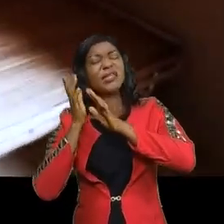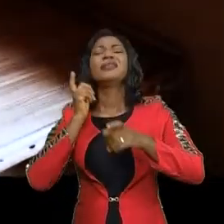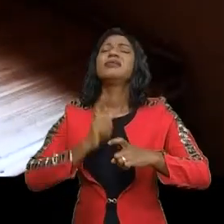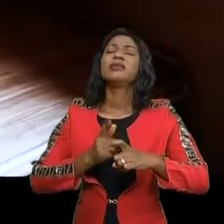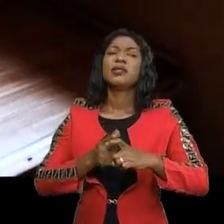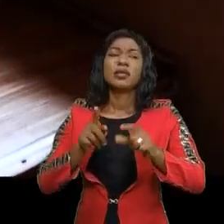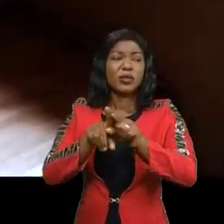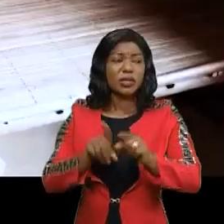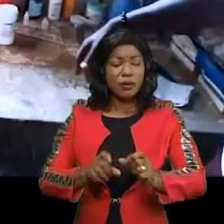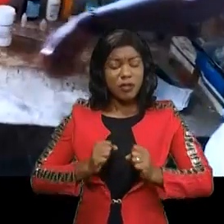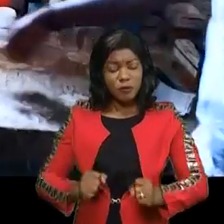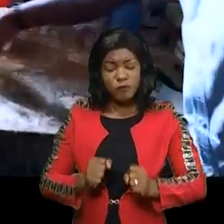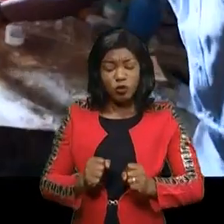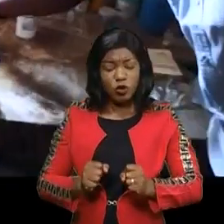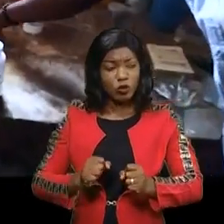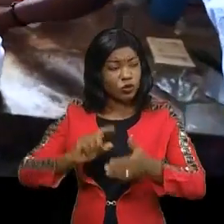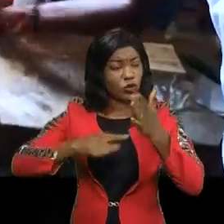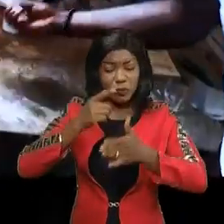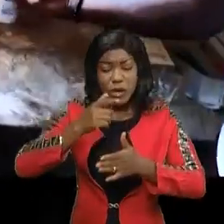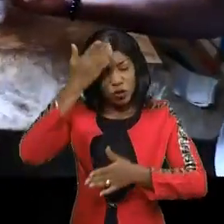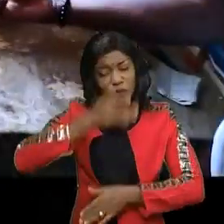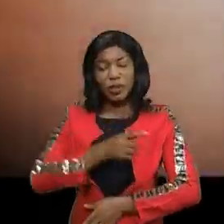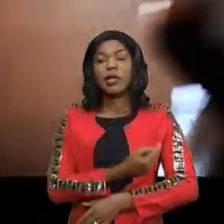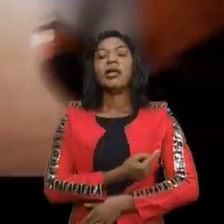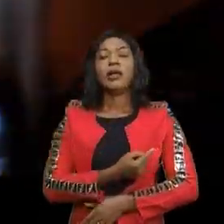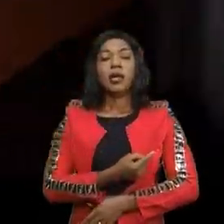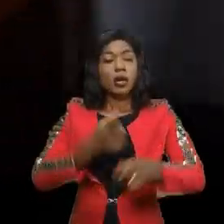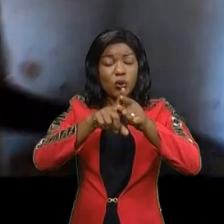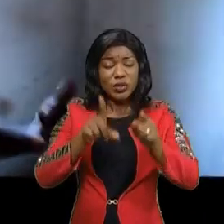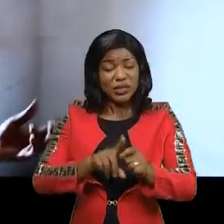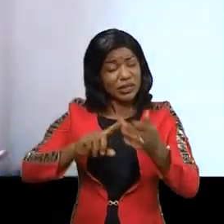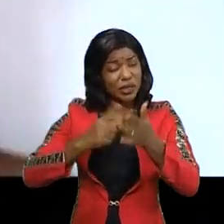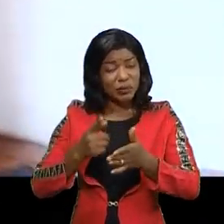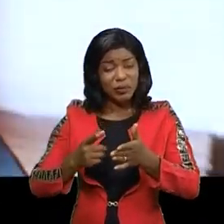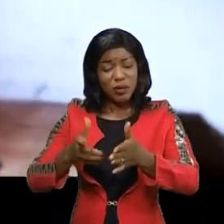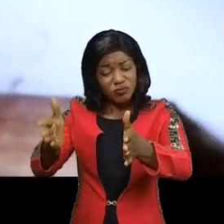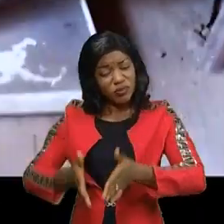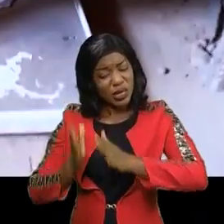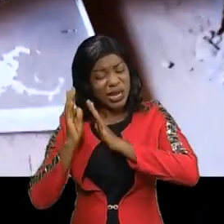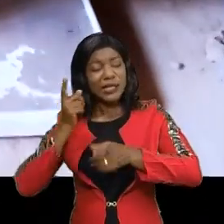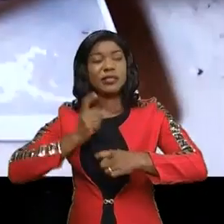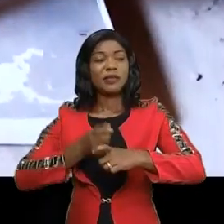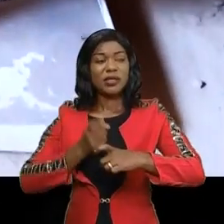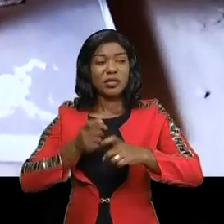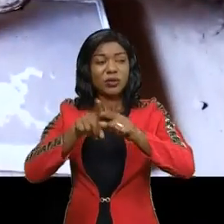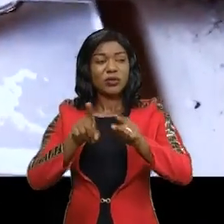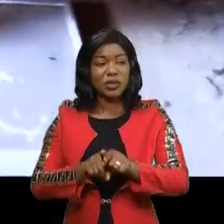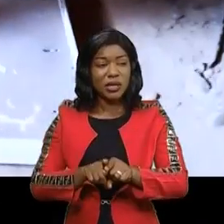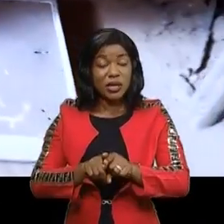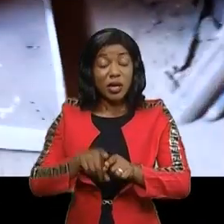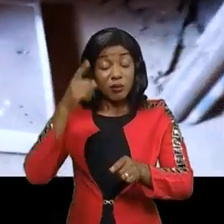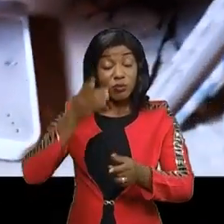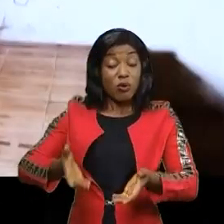Il n pas de lit dans cet hôpital que c'est grabataire. Nous n'avons pas de balance,